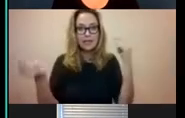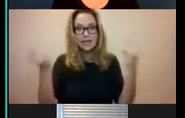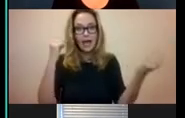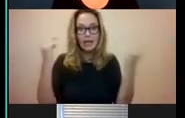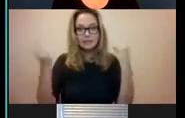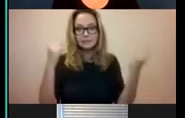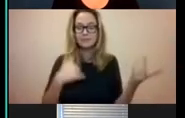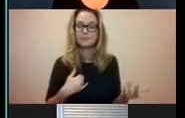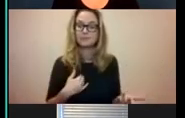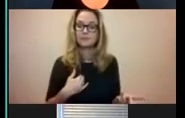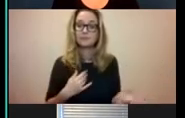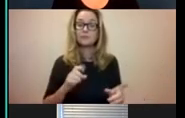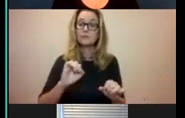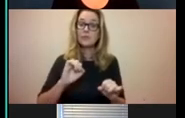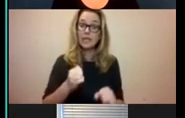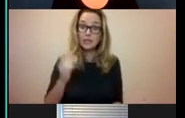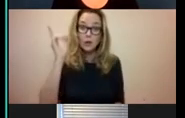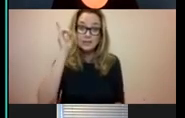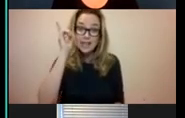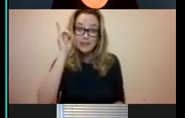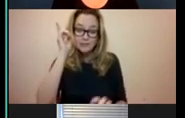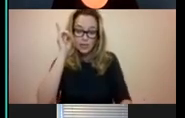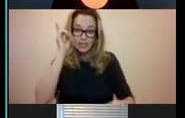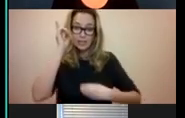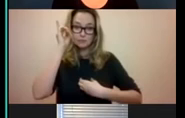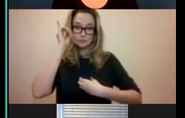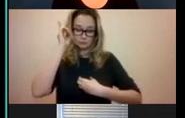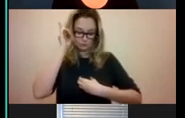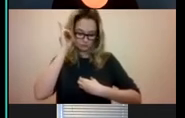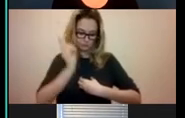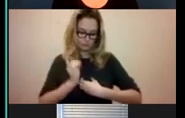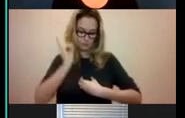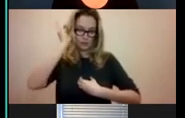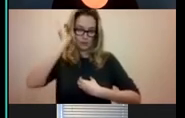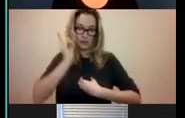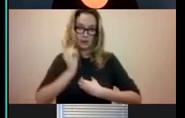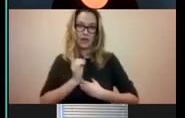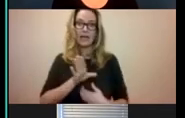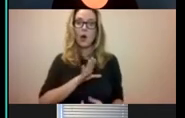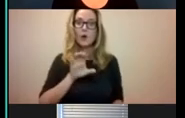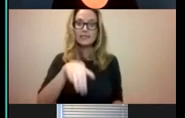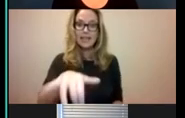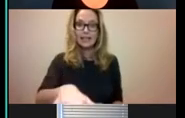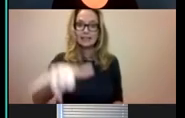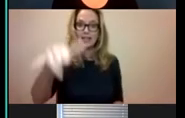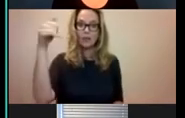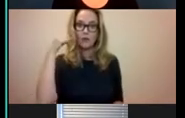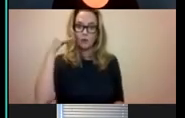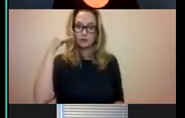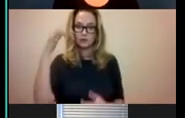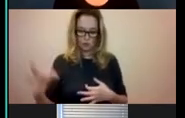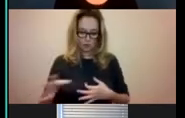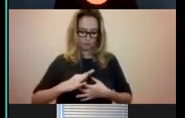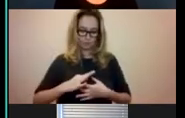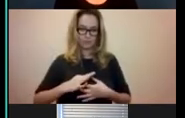telefoon op de Compuilot. En is het centrale telefoon ook aangesloten hierop. Dus het is een cacophonie van